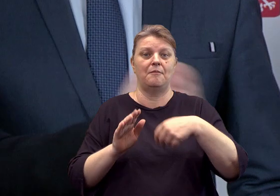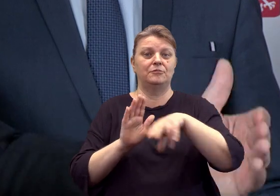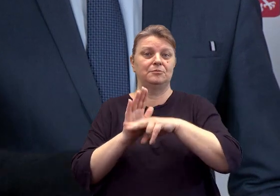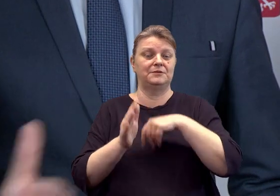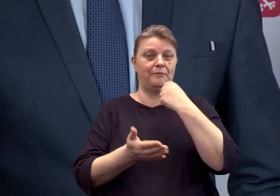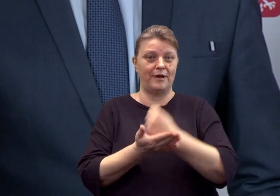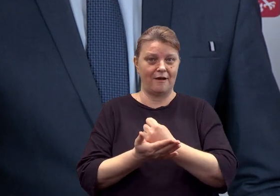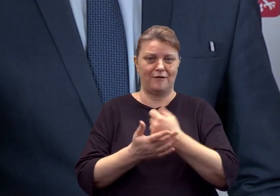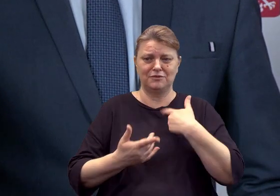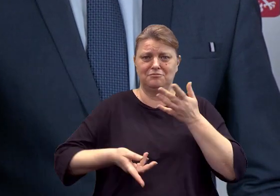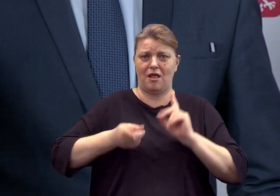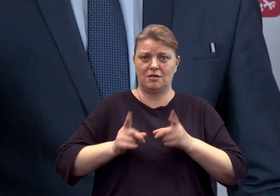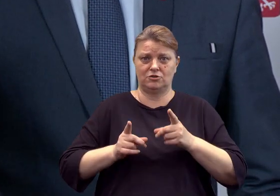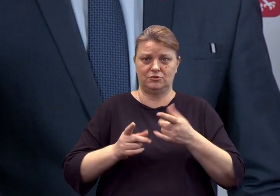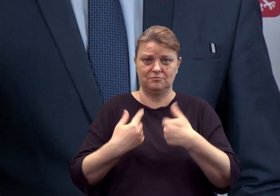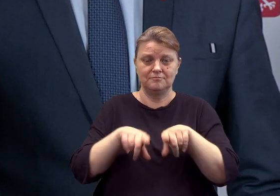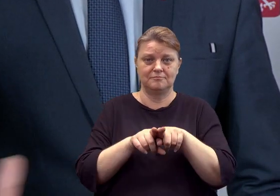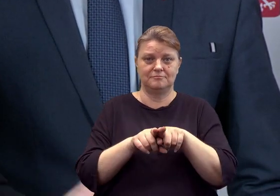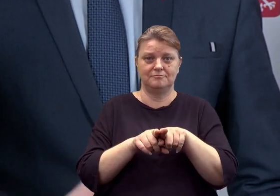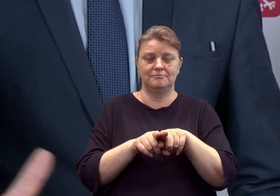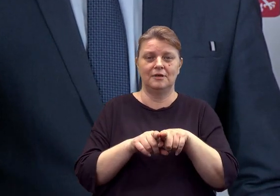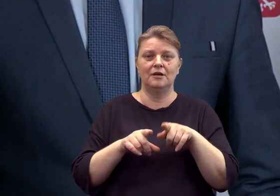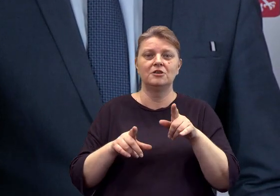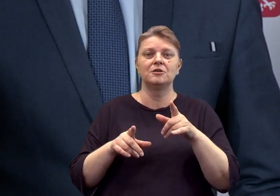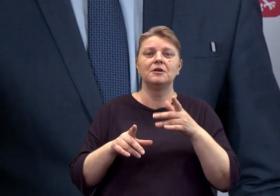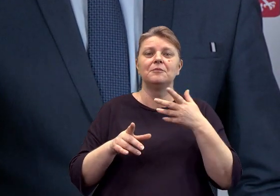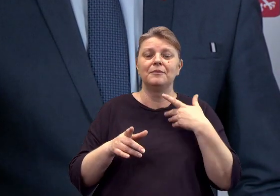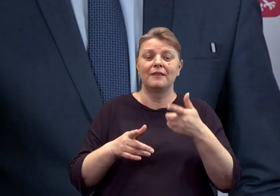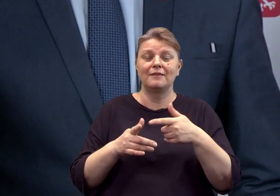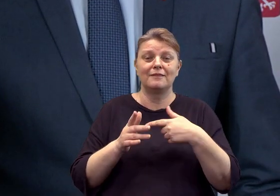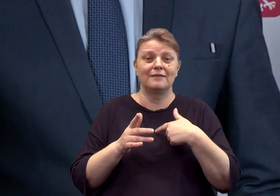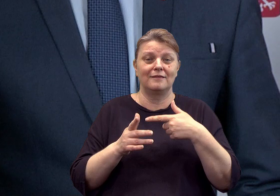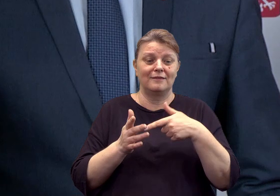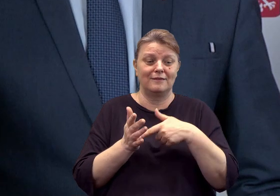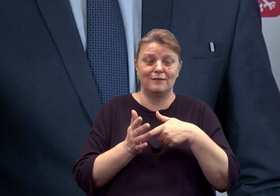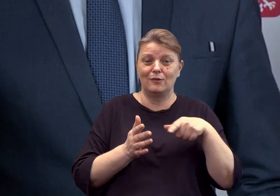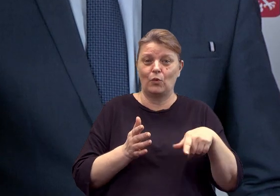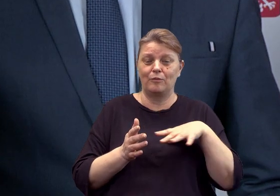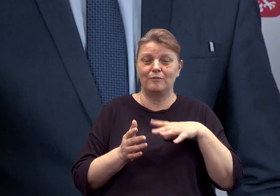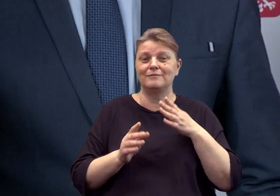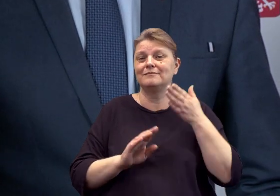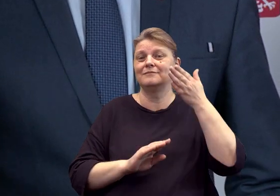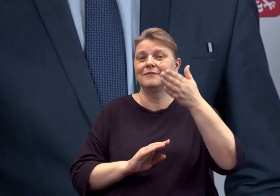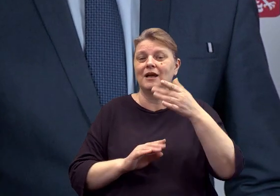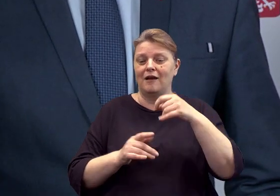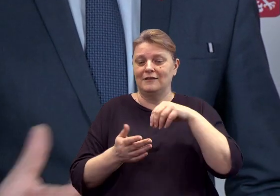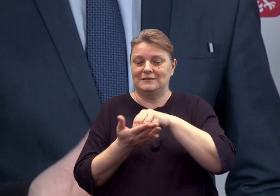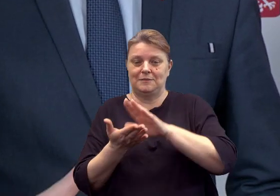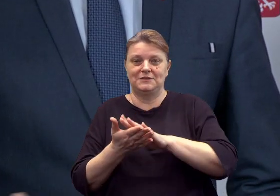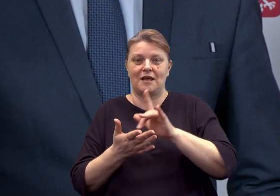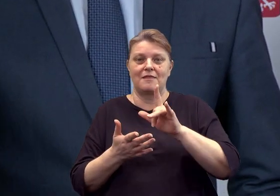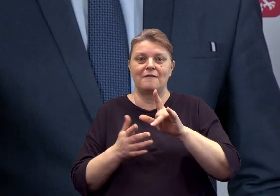żeby ten ewentualny konsensus miał ozwierciedlenie w przepisach budżetowych.